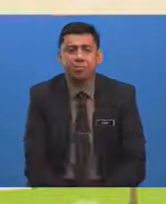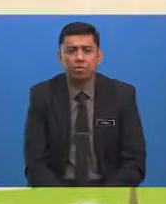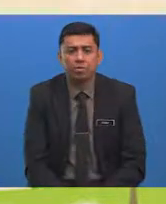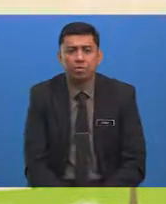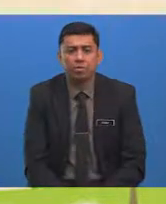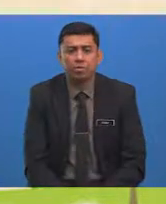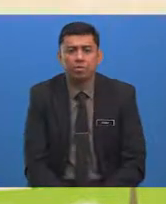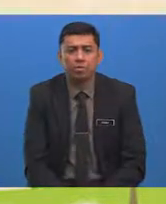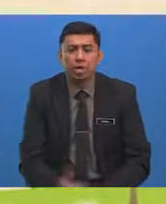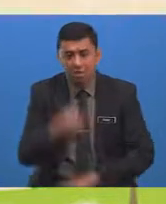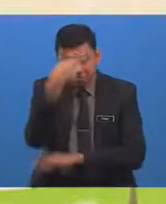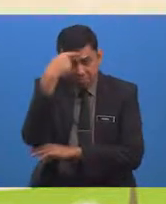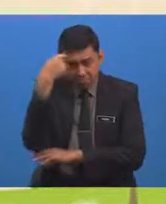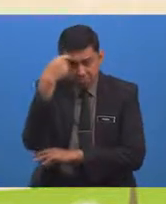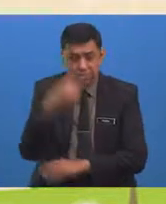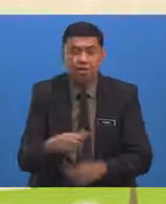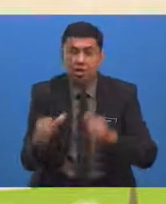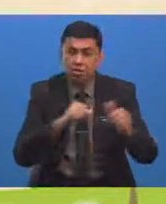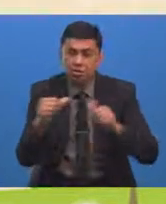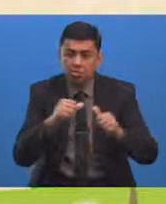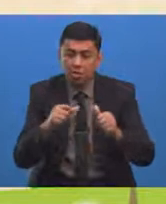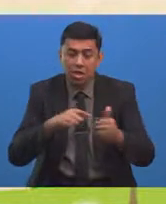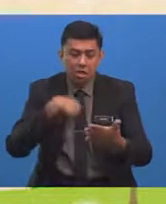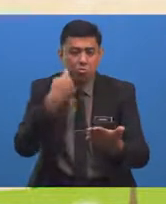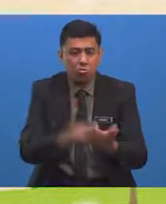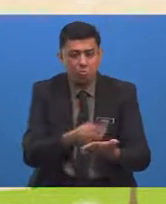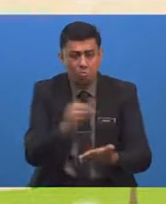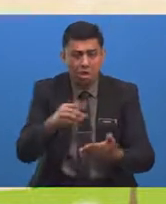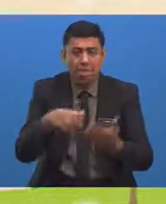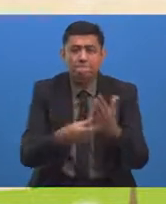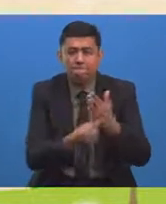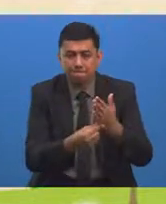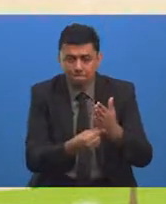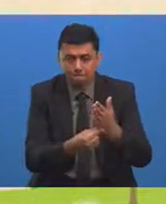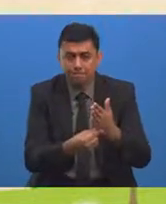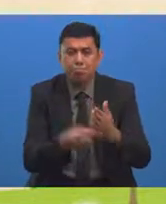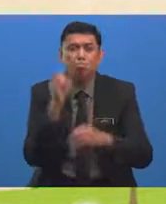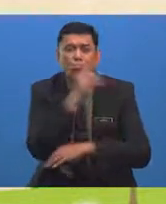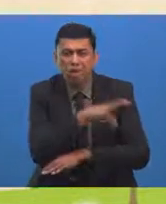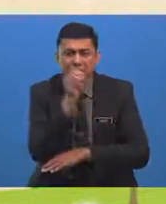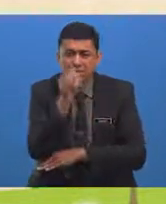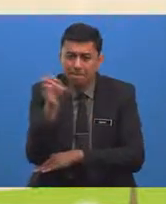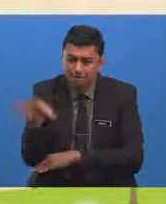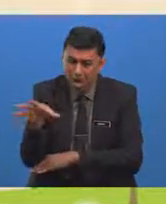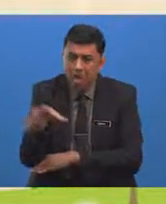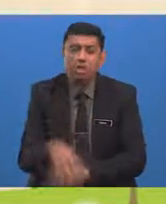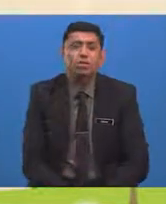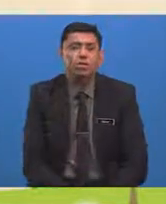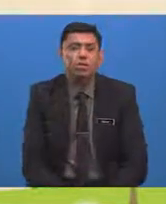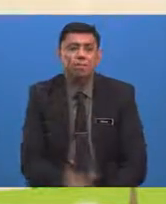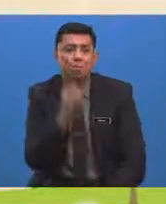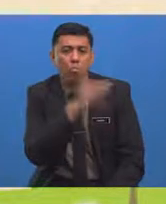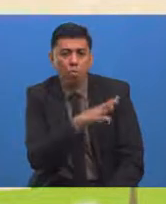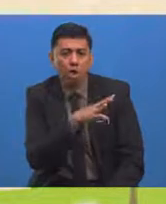Pencemaran ini Disebabkan oleh Aktiviti Tumpahan minyak Pembuangan Sampah Dan Pembuangan